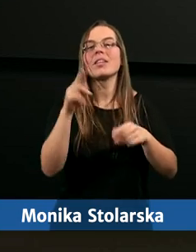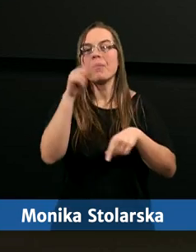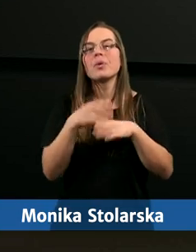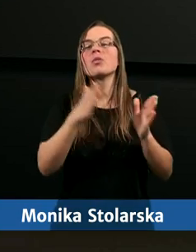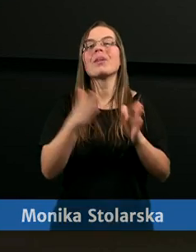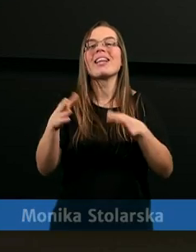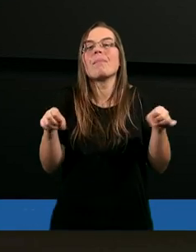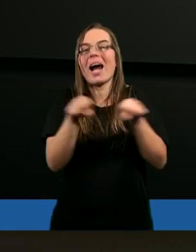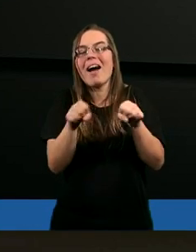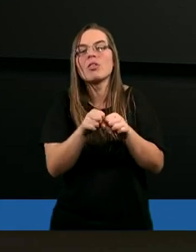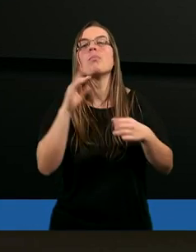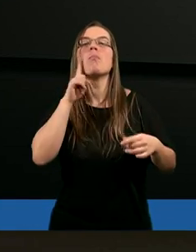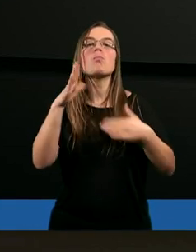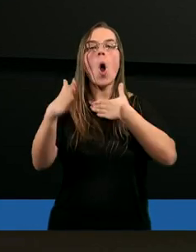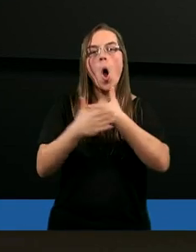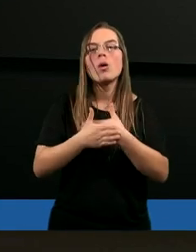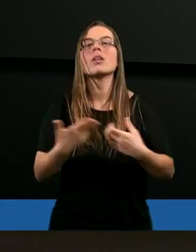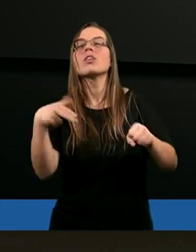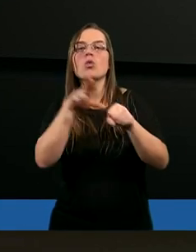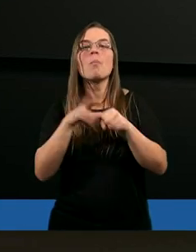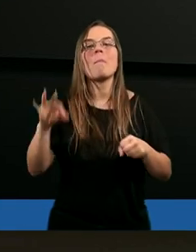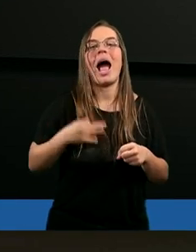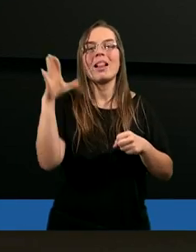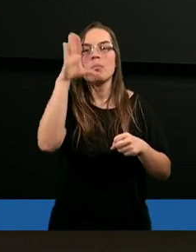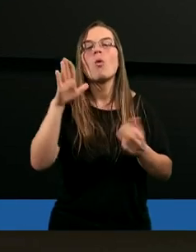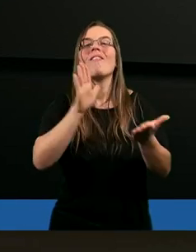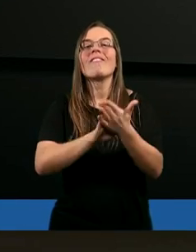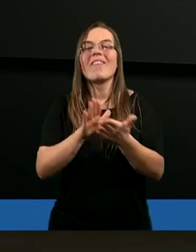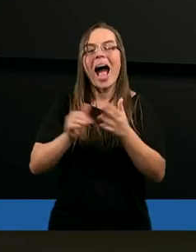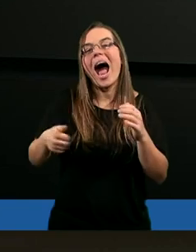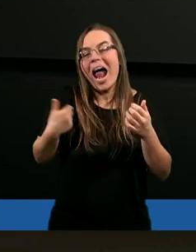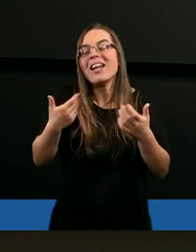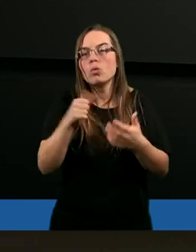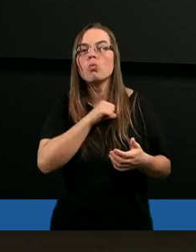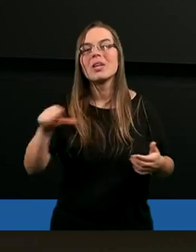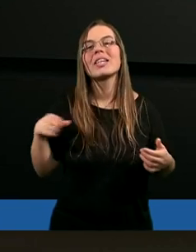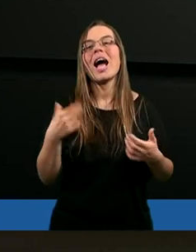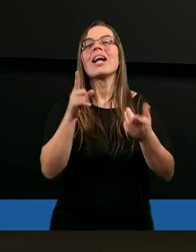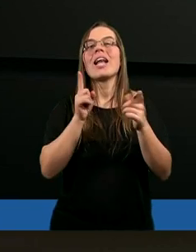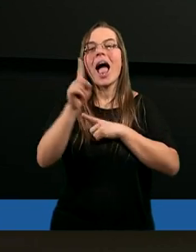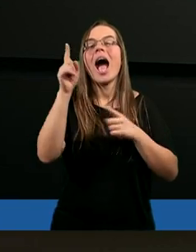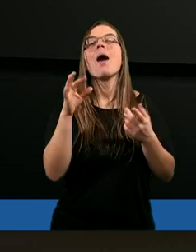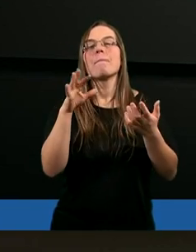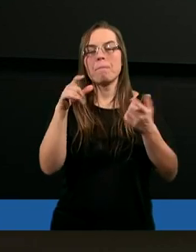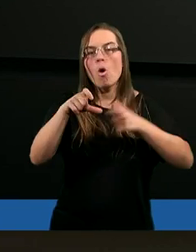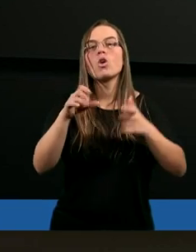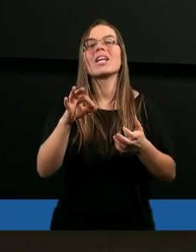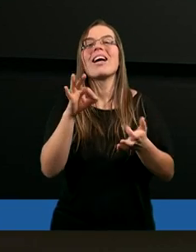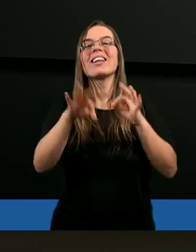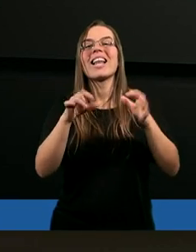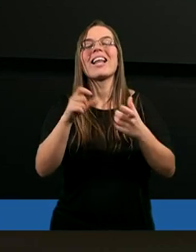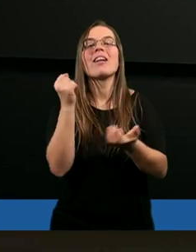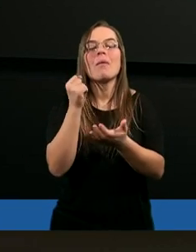sprawiedliwy mąż, którym Pan Bóg chwalił się na posiedzeniach